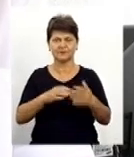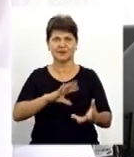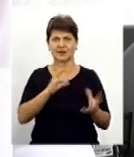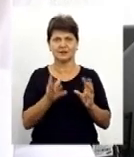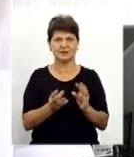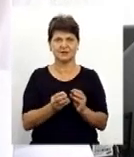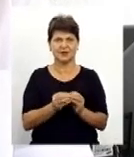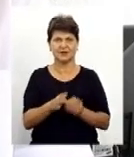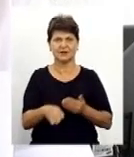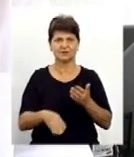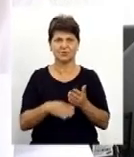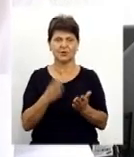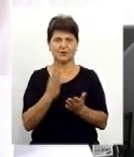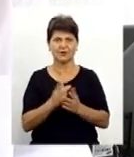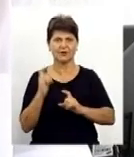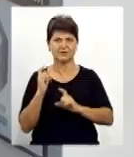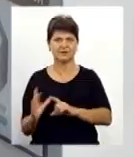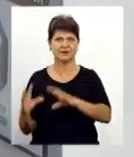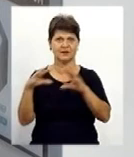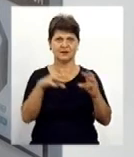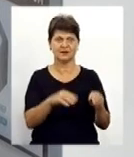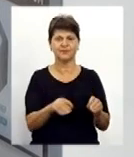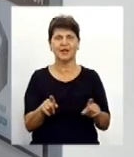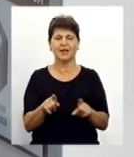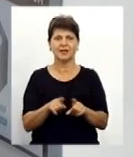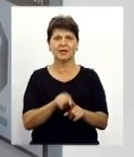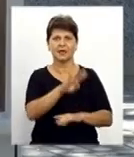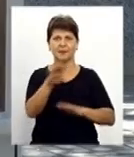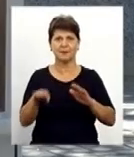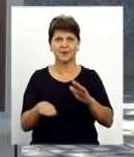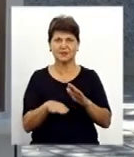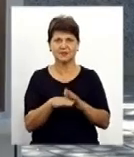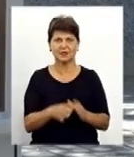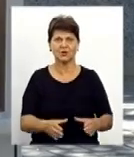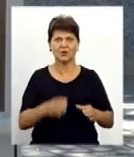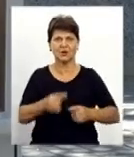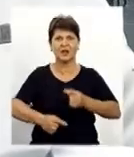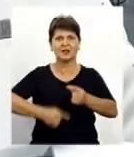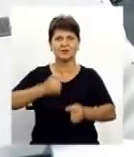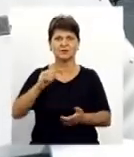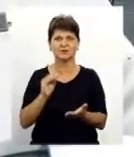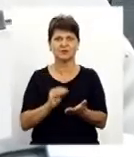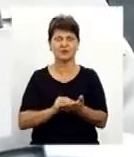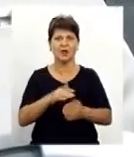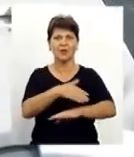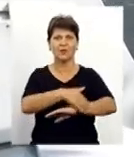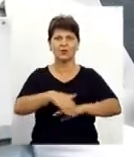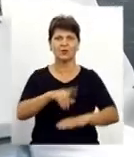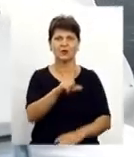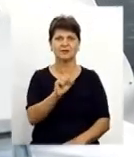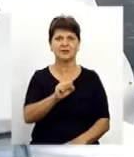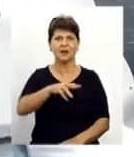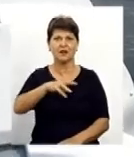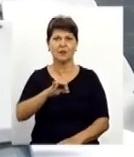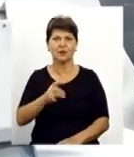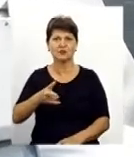способом йде завантаження на мусоровоз. Такі підземні контейнери наступного року встановлять на вулиці Замостянській, коли завершить